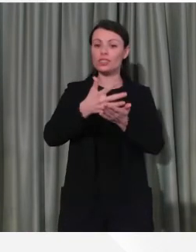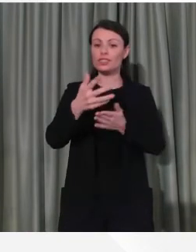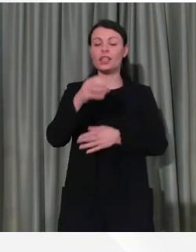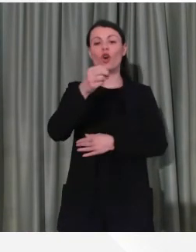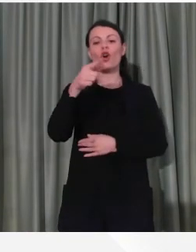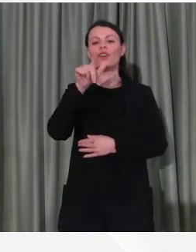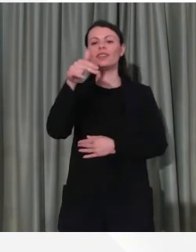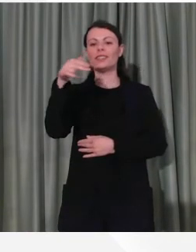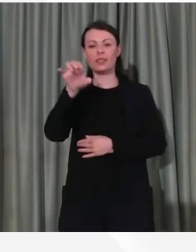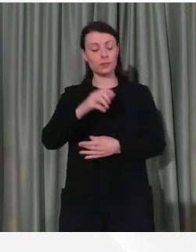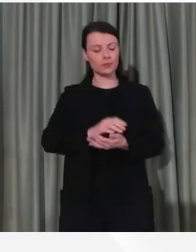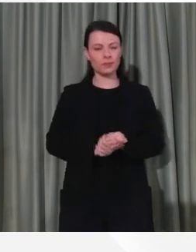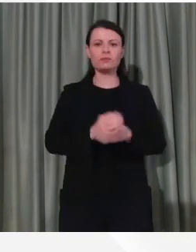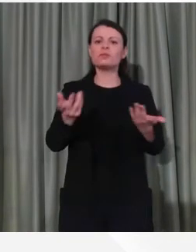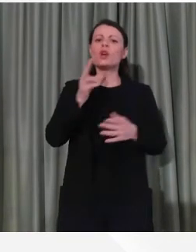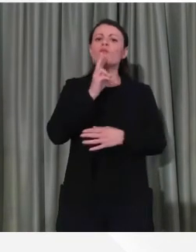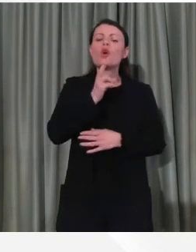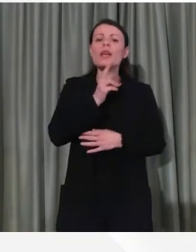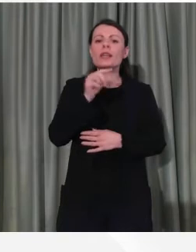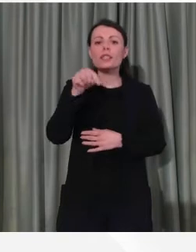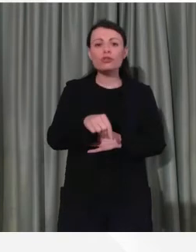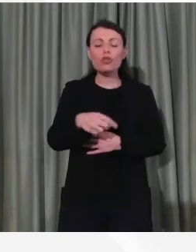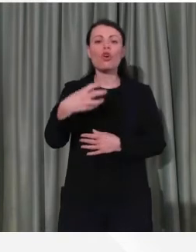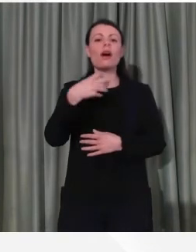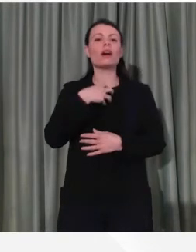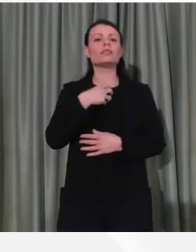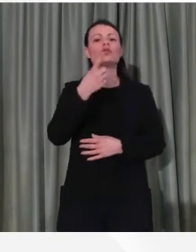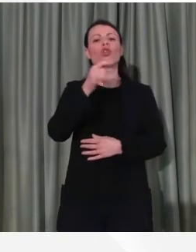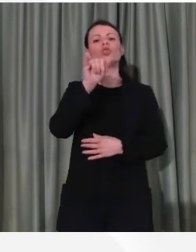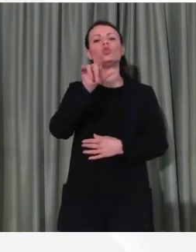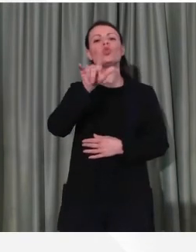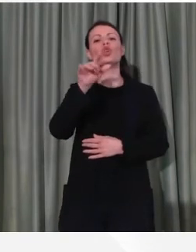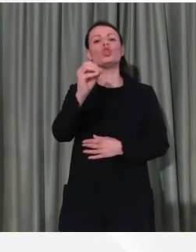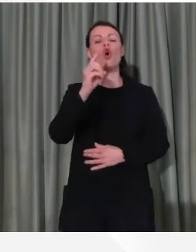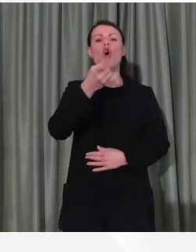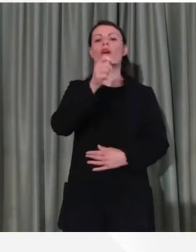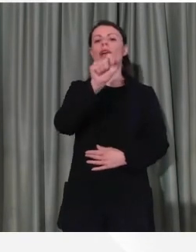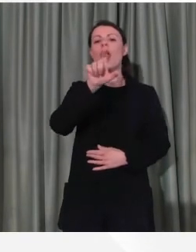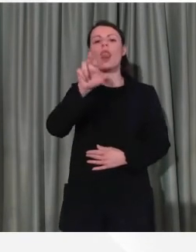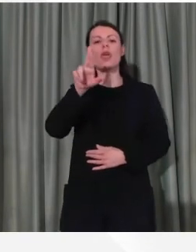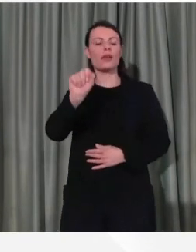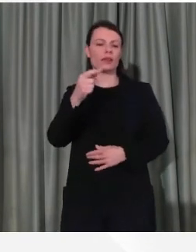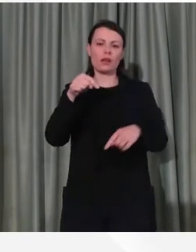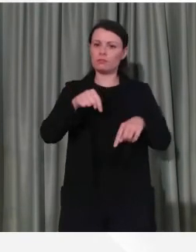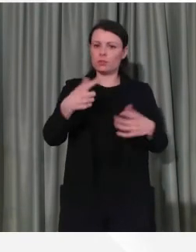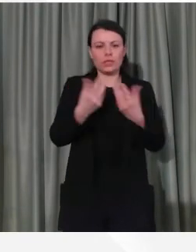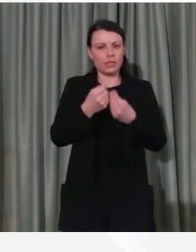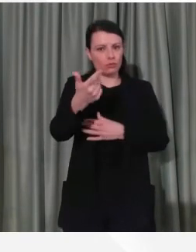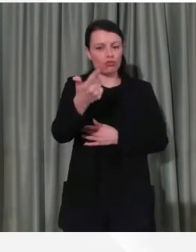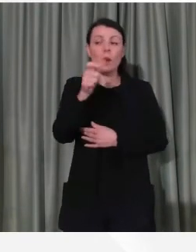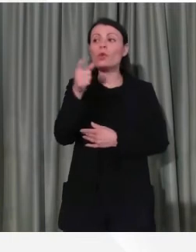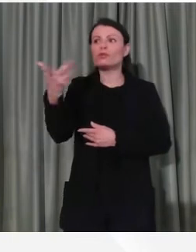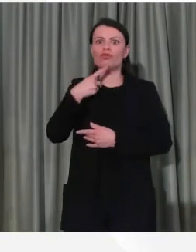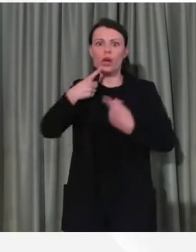Oggi pomeriggio non è con noi l'assessore Giulio Gallera perché è impegnato in una serie di riunioni molto